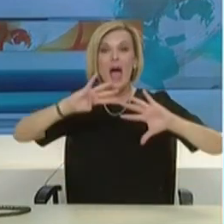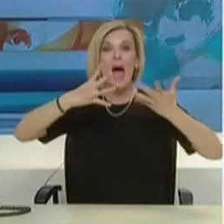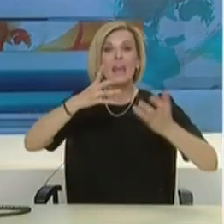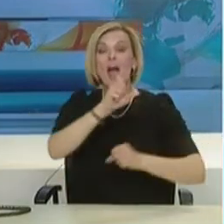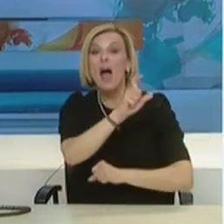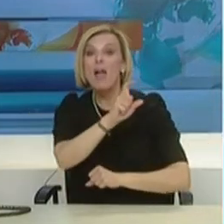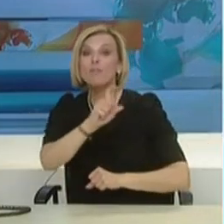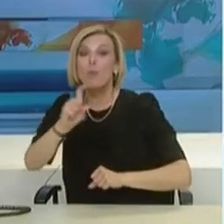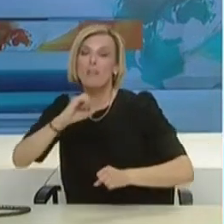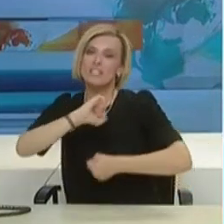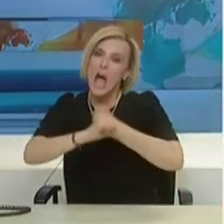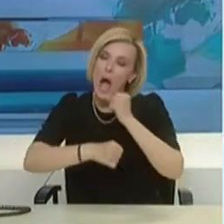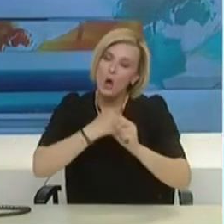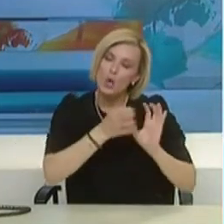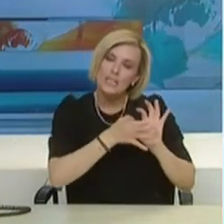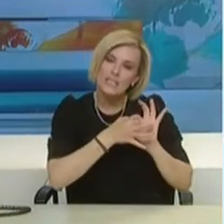Ο αγώνας συνεχίζεται.